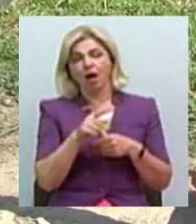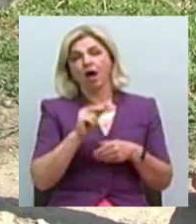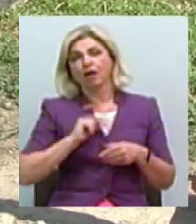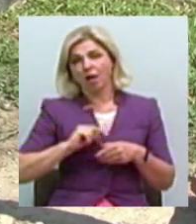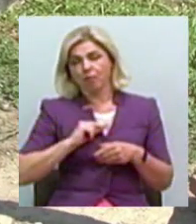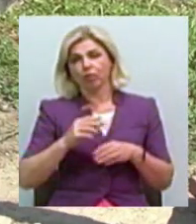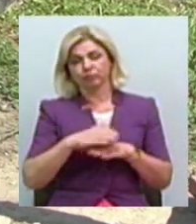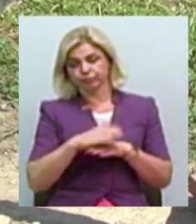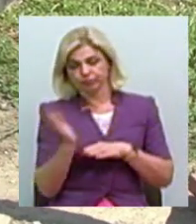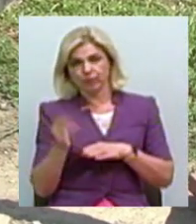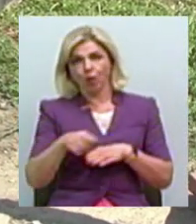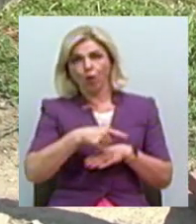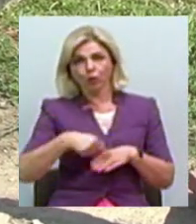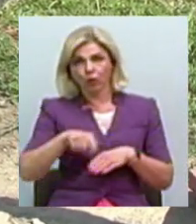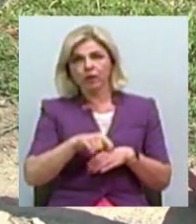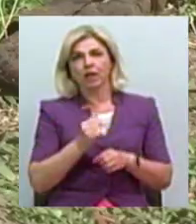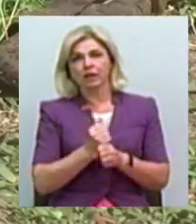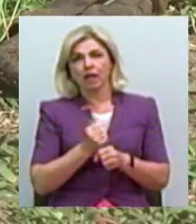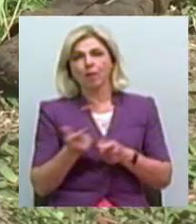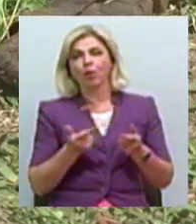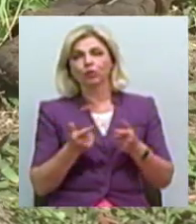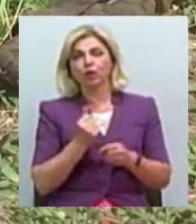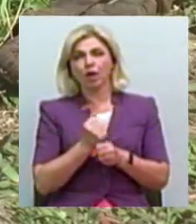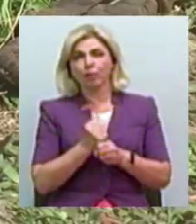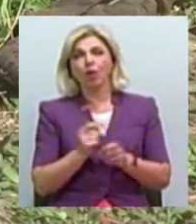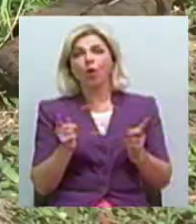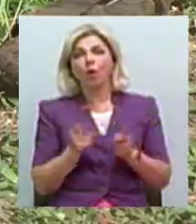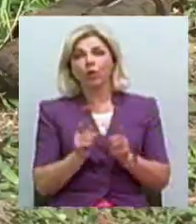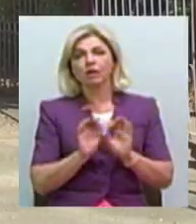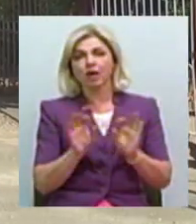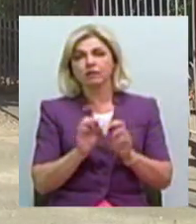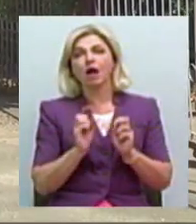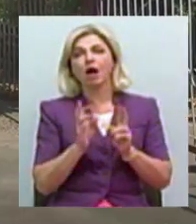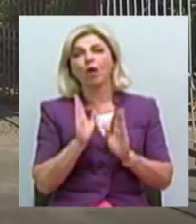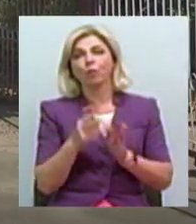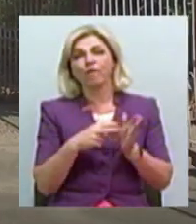Проводять підготовчі роботи. Коротко розповідають, як будуть відмикати воду.